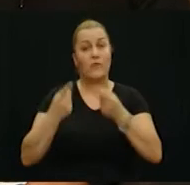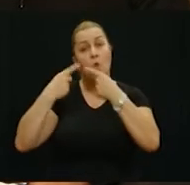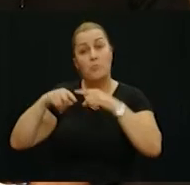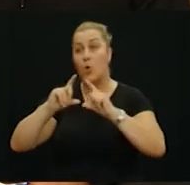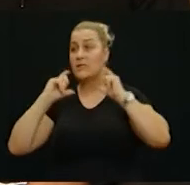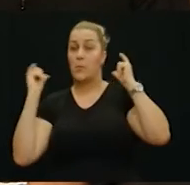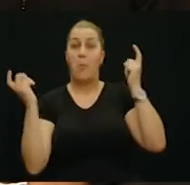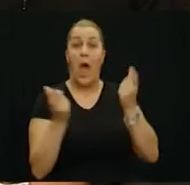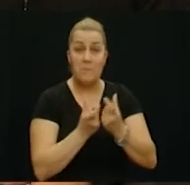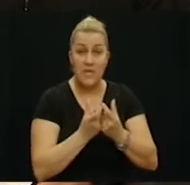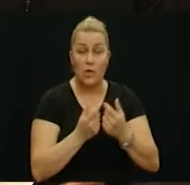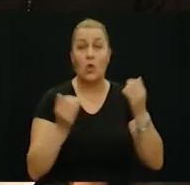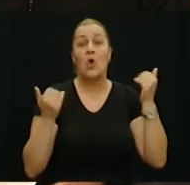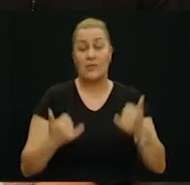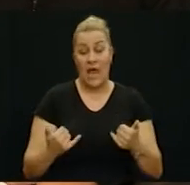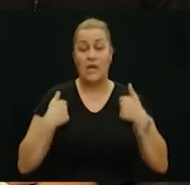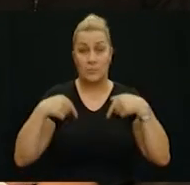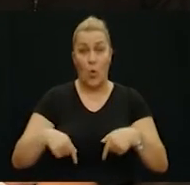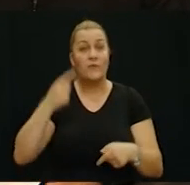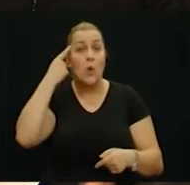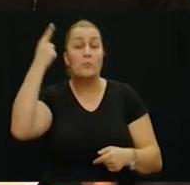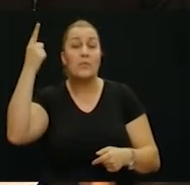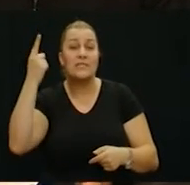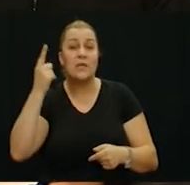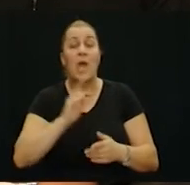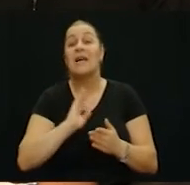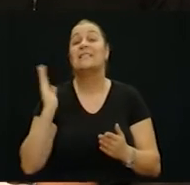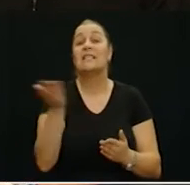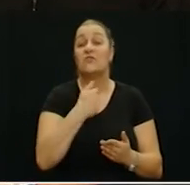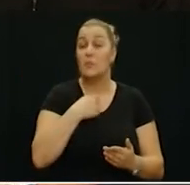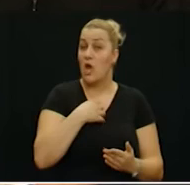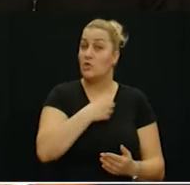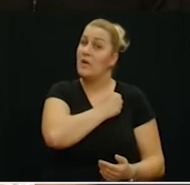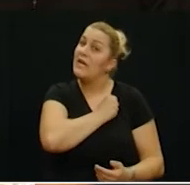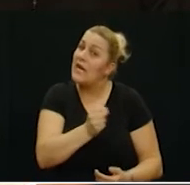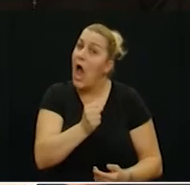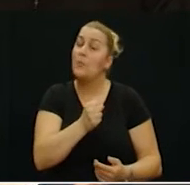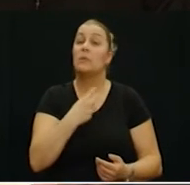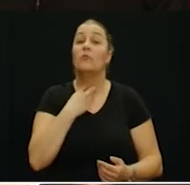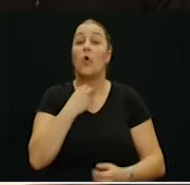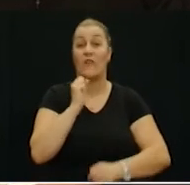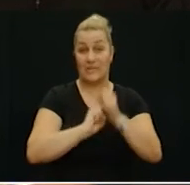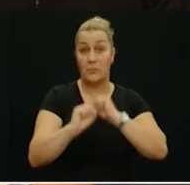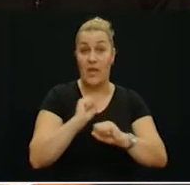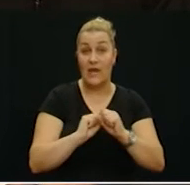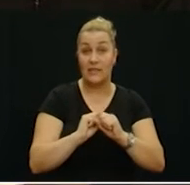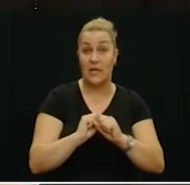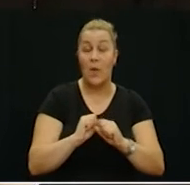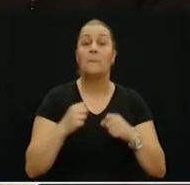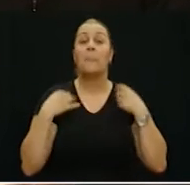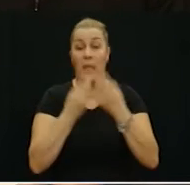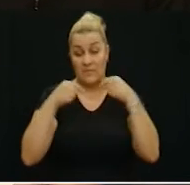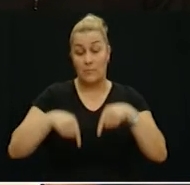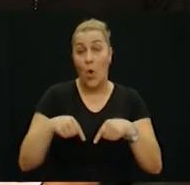jednom posebnom ambijentu, danas smo ovdje s nama u mislima sa svim našim hrabrim pogledolim vukovarskim brajniteljima.